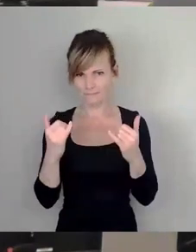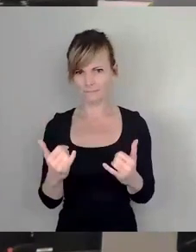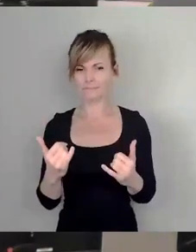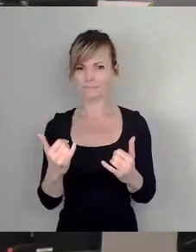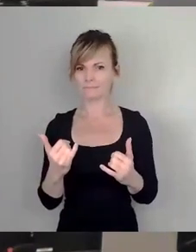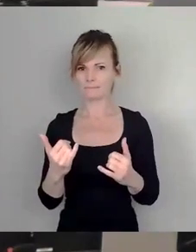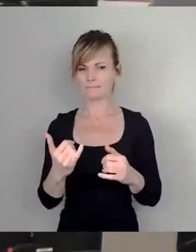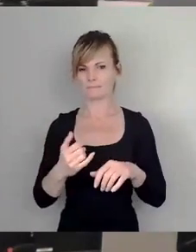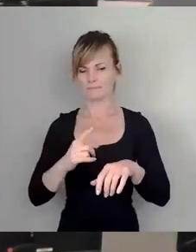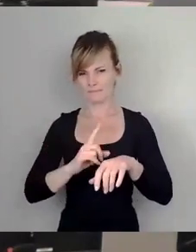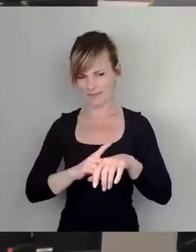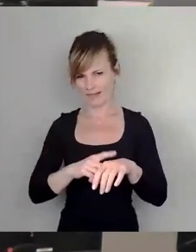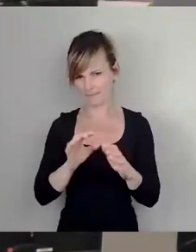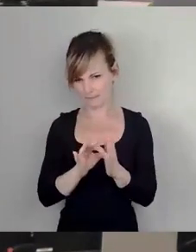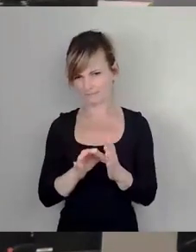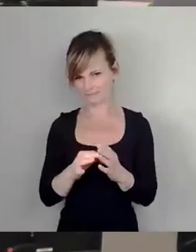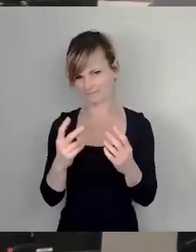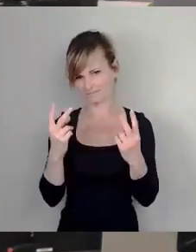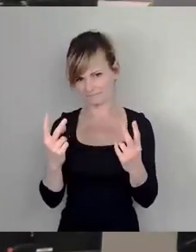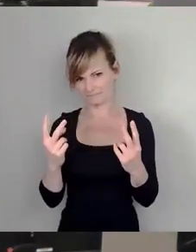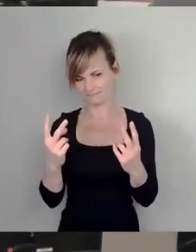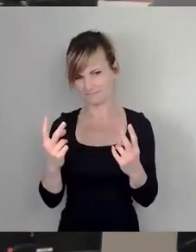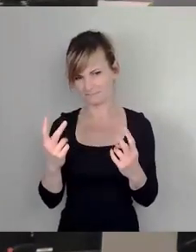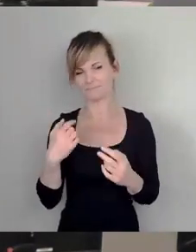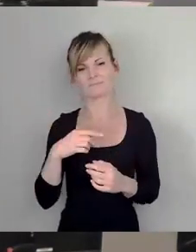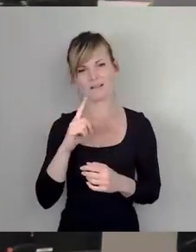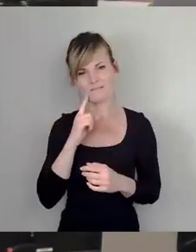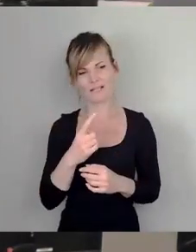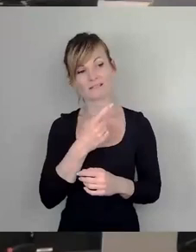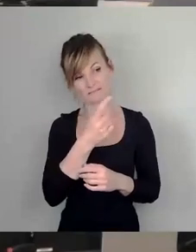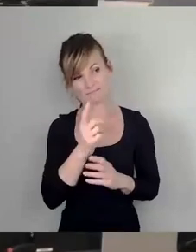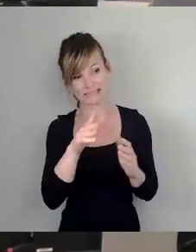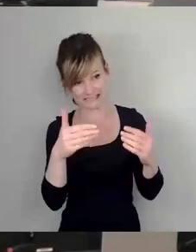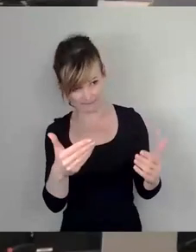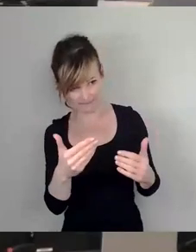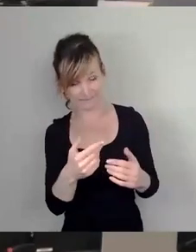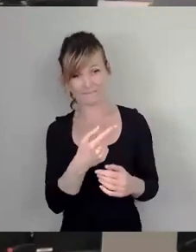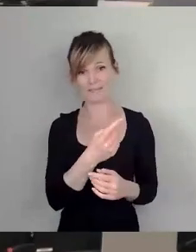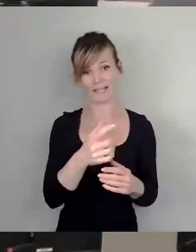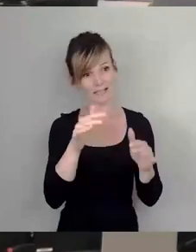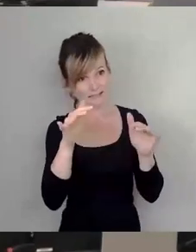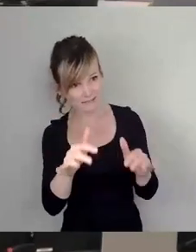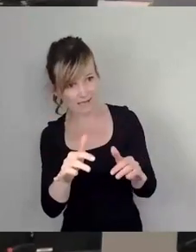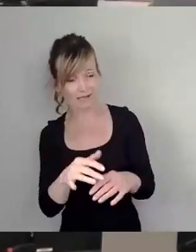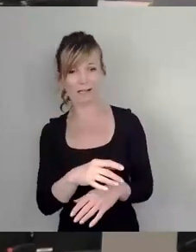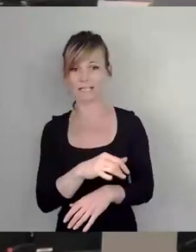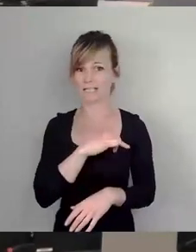wichtig, dass man sagt, wir wissen, euch gibt es, ihr seid da, ihr macht auch sehr interessante,